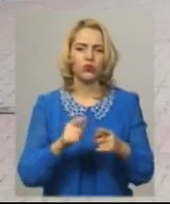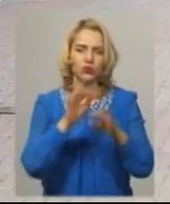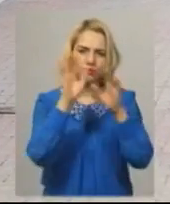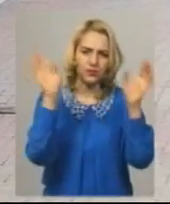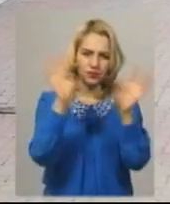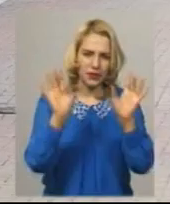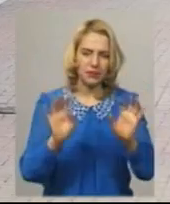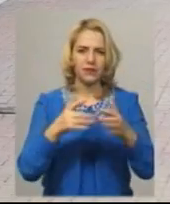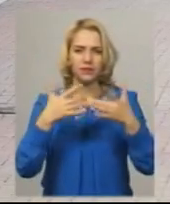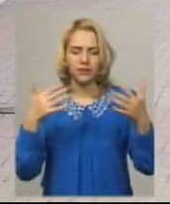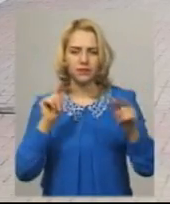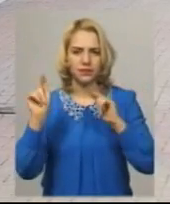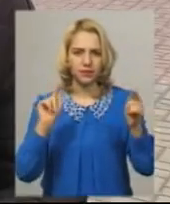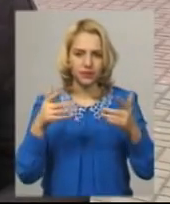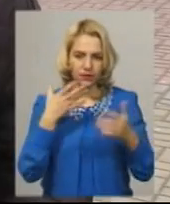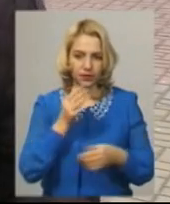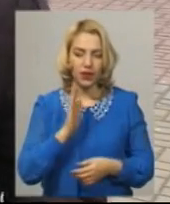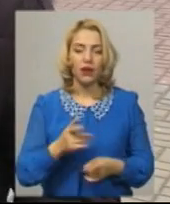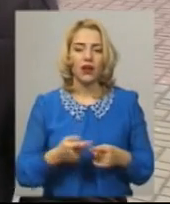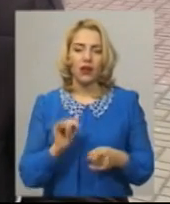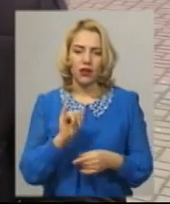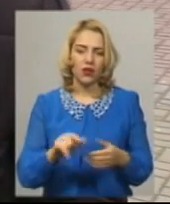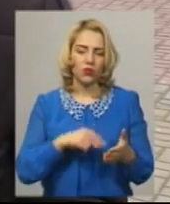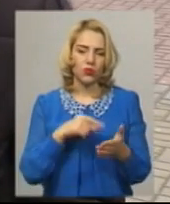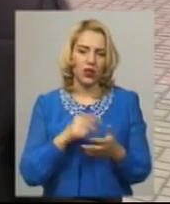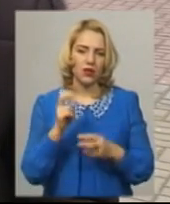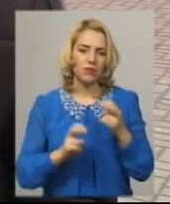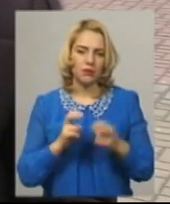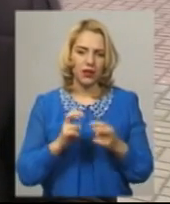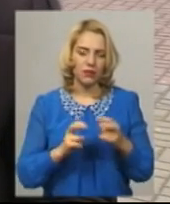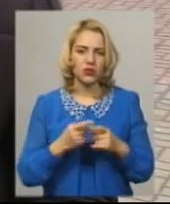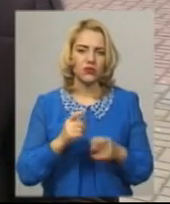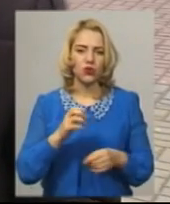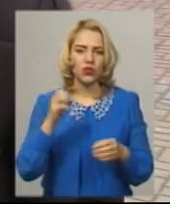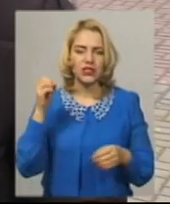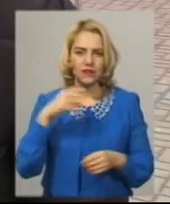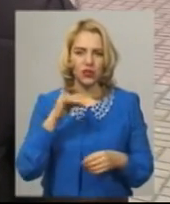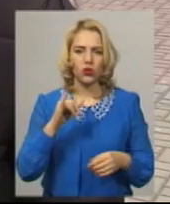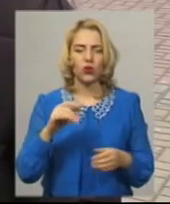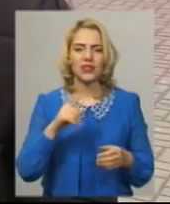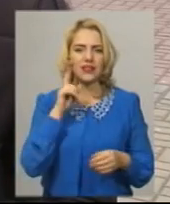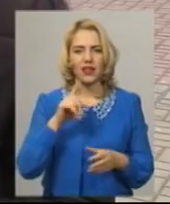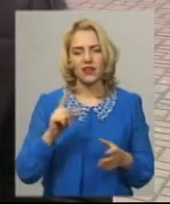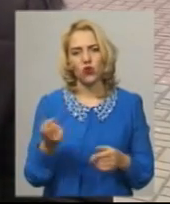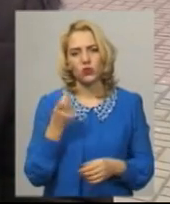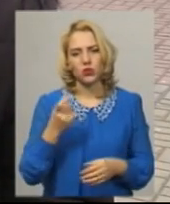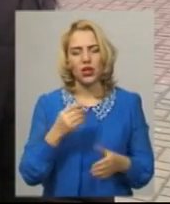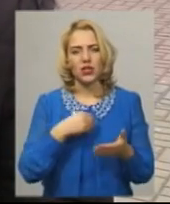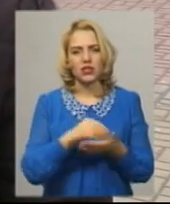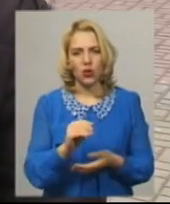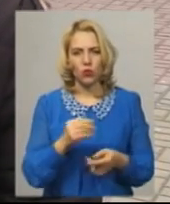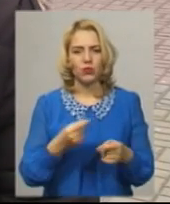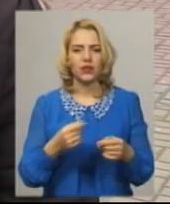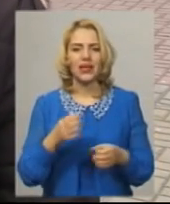Силами комунальних підприємств «Міссвітло» та «Зелене господарство» закуплено додаткові